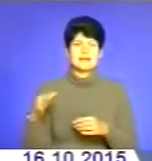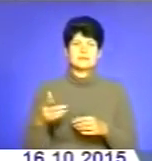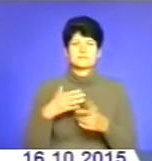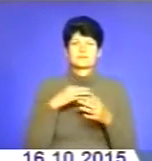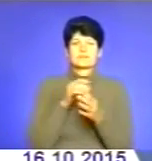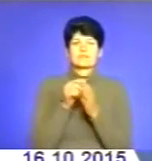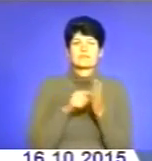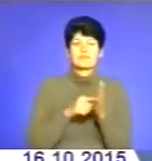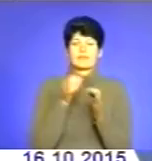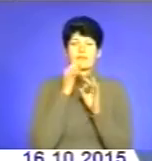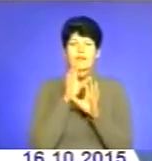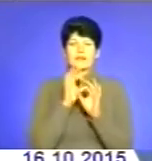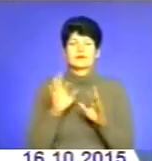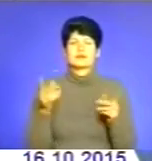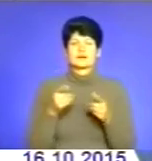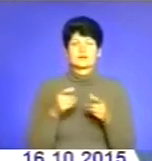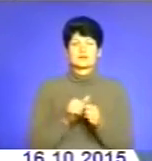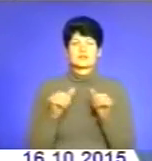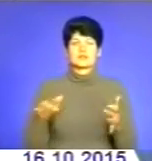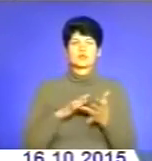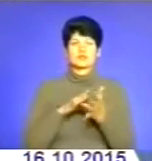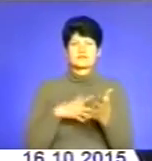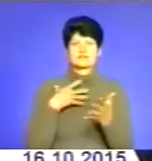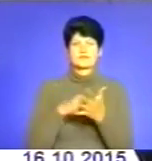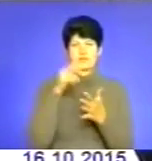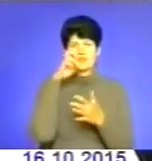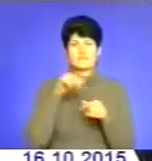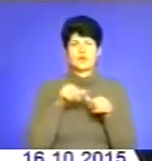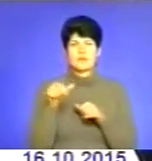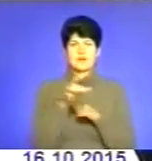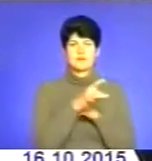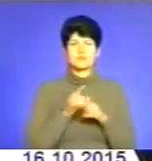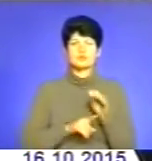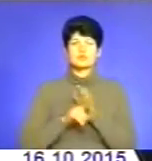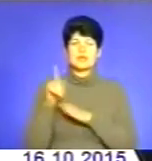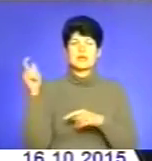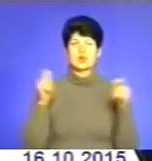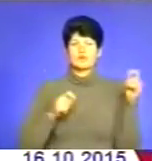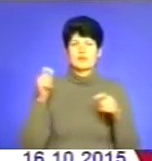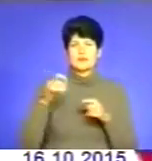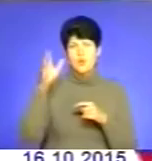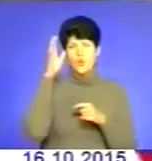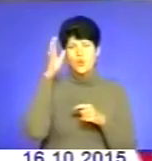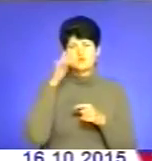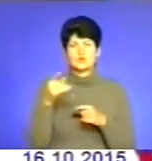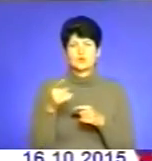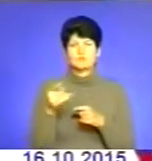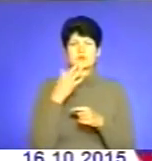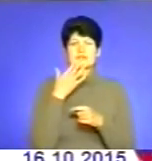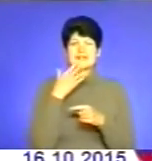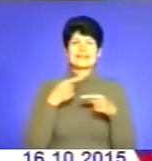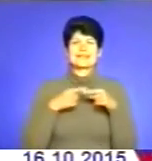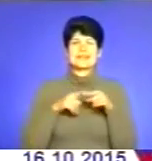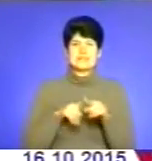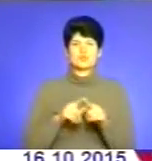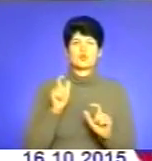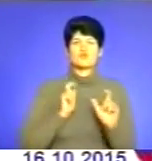як розвивати туризм у своїх країнах та окремих регіонах. Розпочали конференцію науковці Тернопільського національного технічного